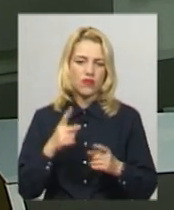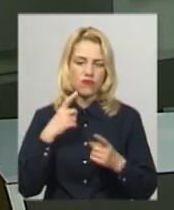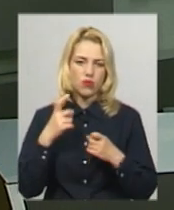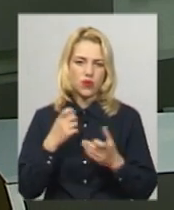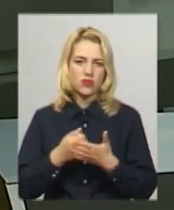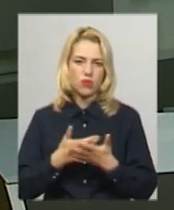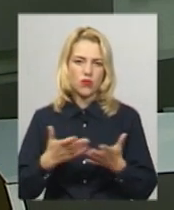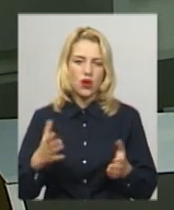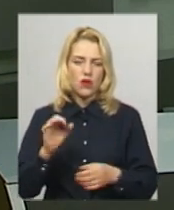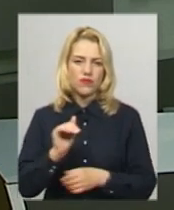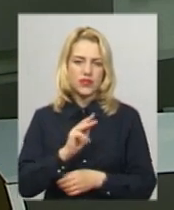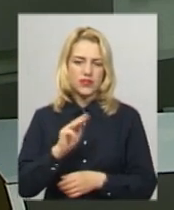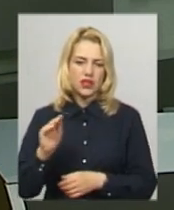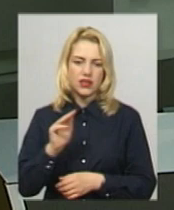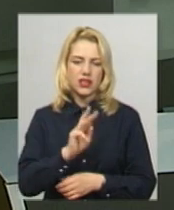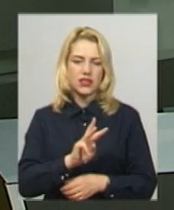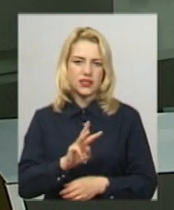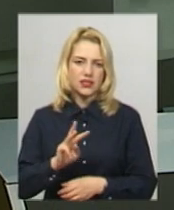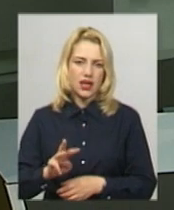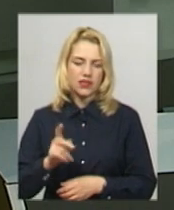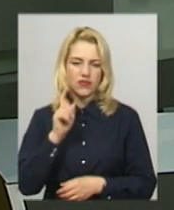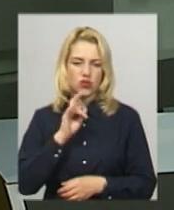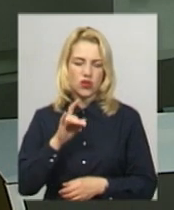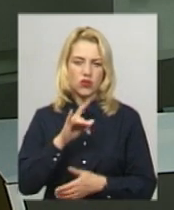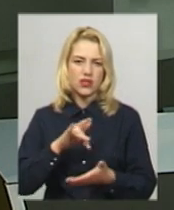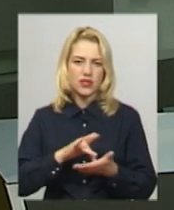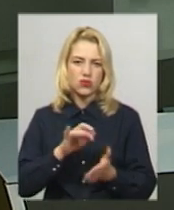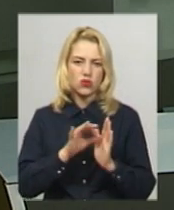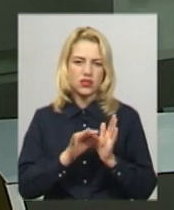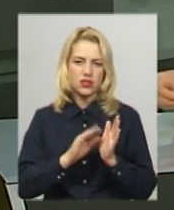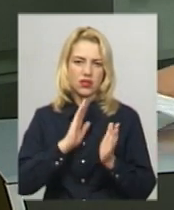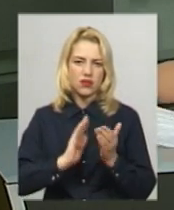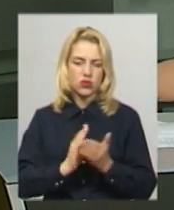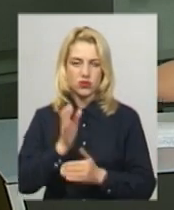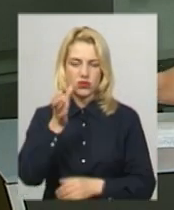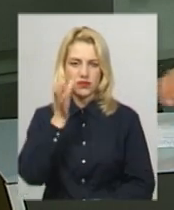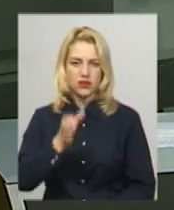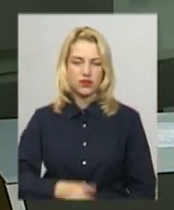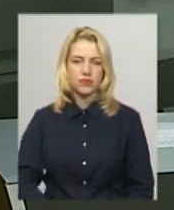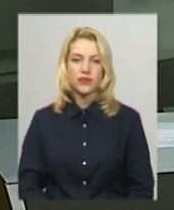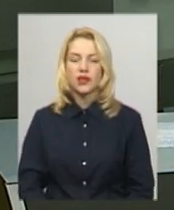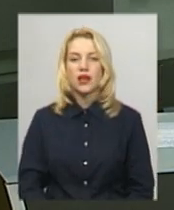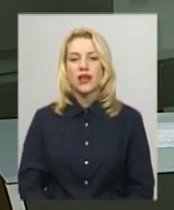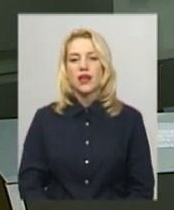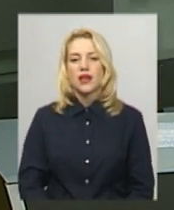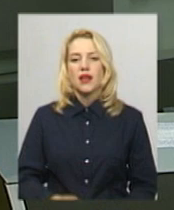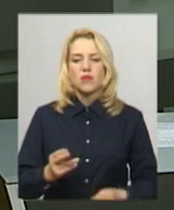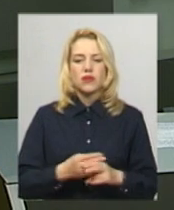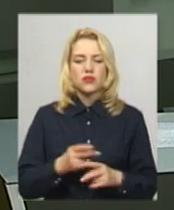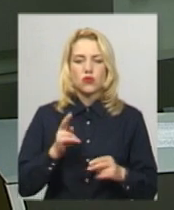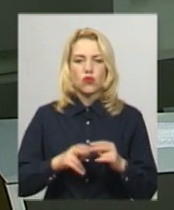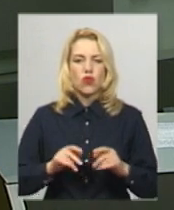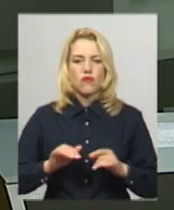прилюднили на офіційному сайті Вінницького регіонального центру оцінювання якості освіти. З безстроковою акцією